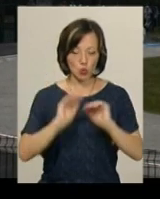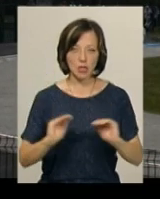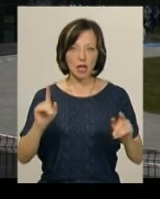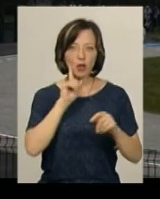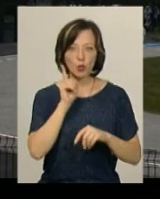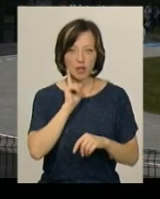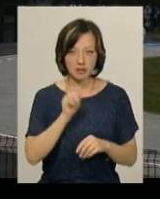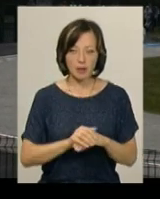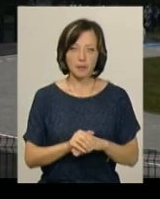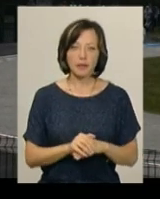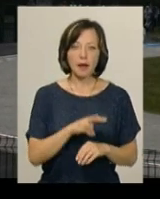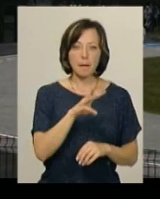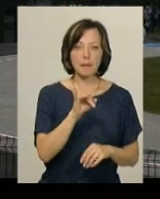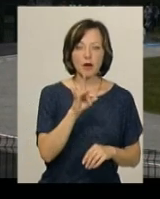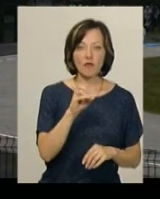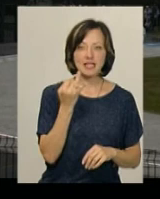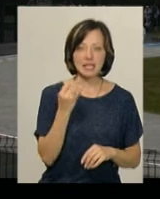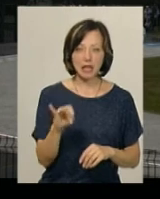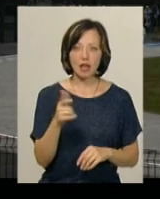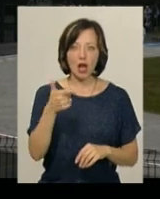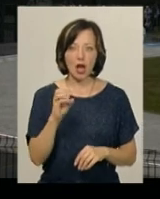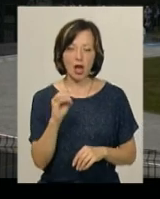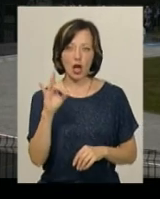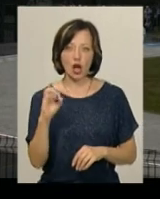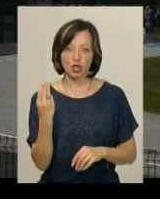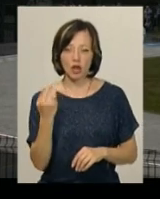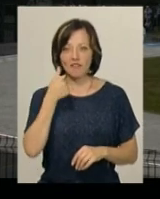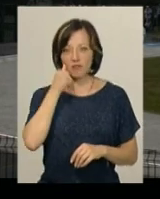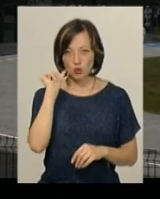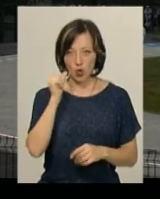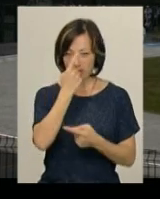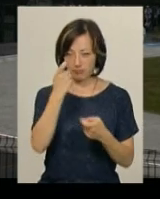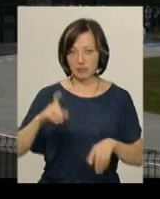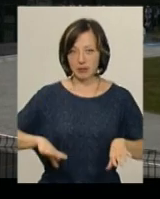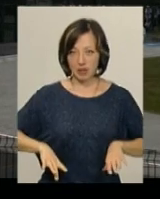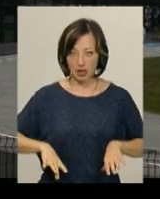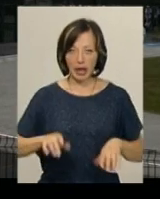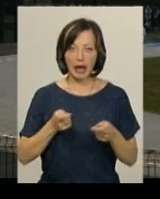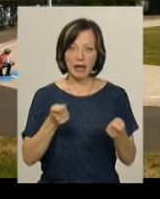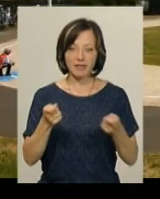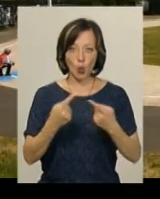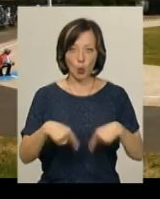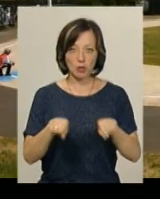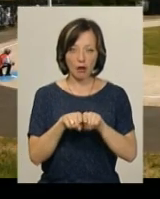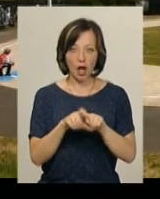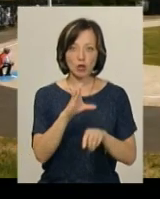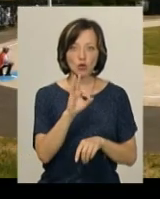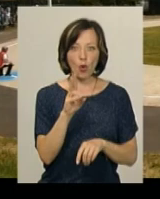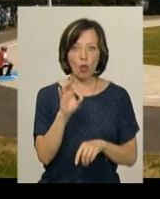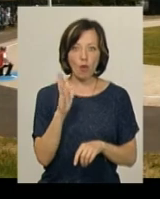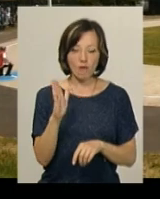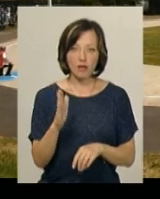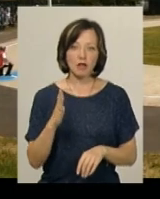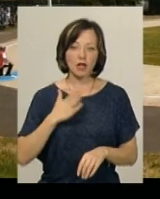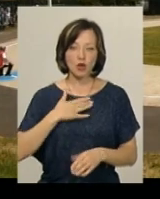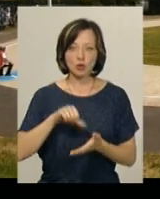дітей та юнацтва Андрій Мировіцький та Володимир Гереш. Учора, повідомляє їхній наставник, керівник гуртка Геннадій Соколов, на наших учасників